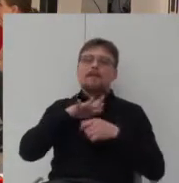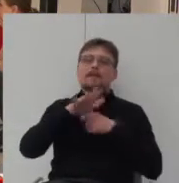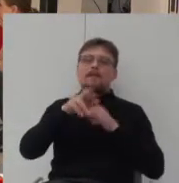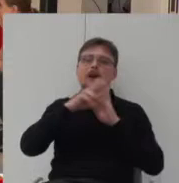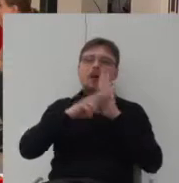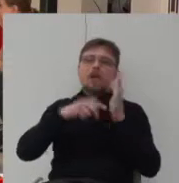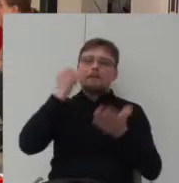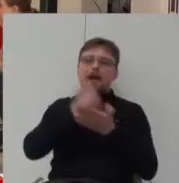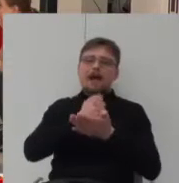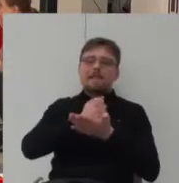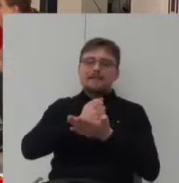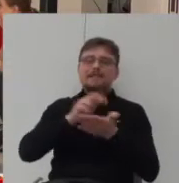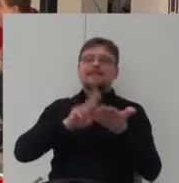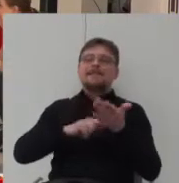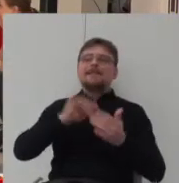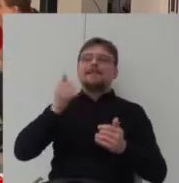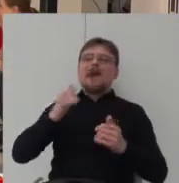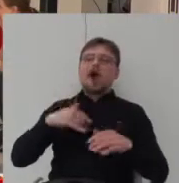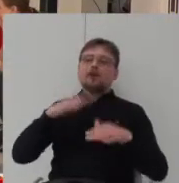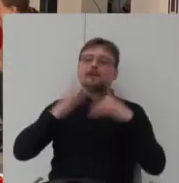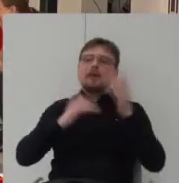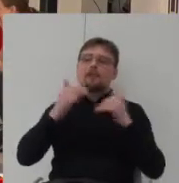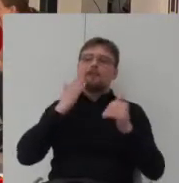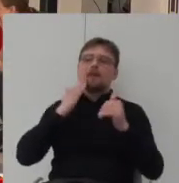Jak Pani Aleksandro będzie Pani wygodnie?